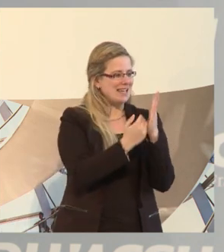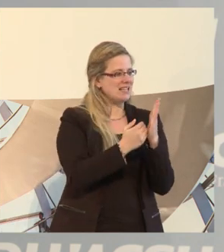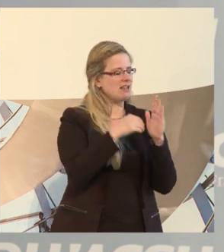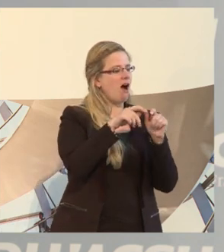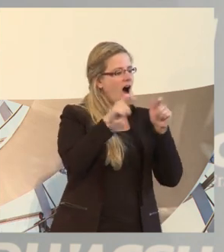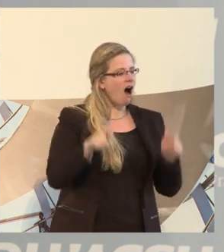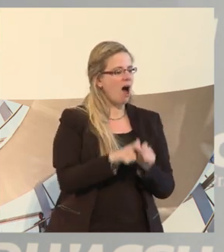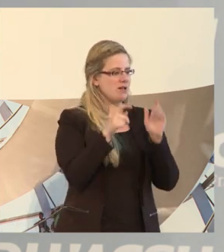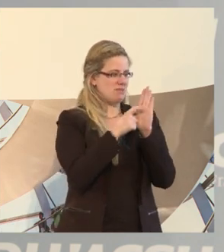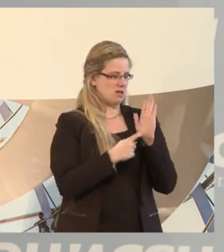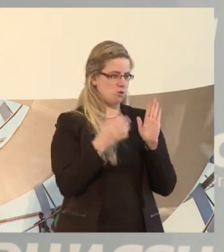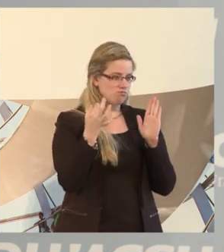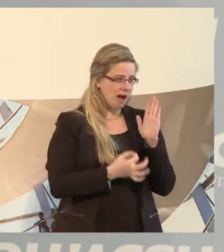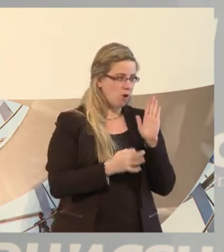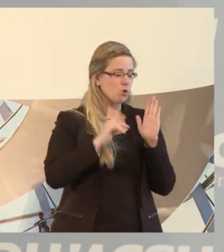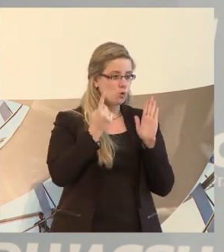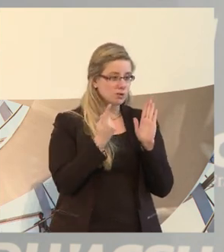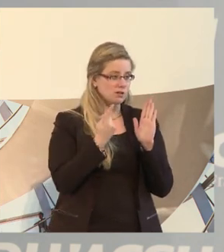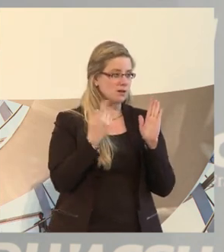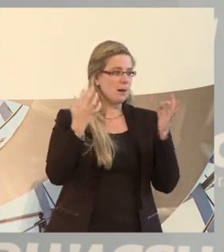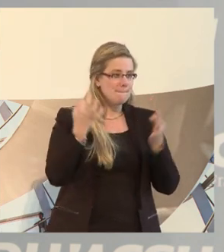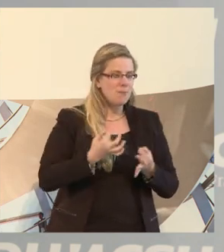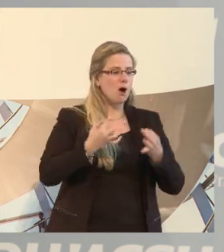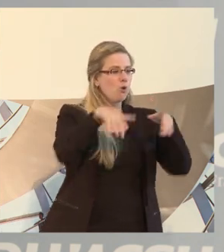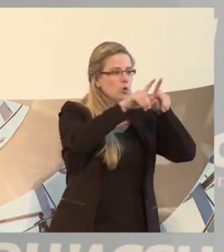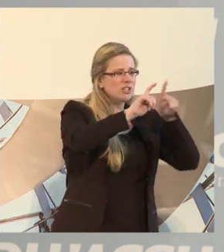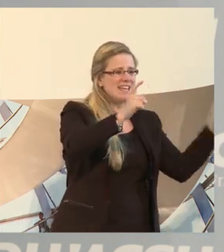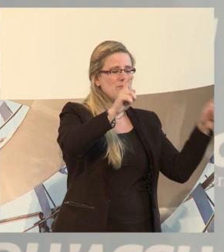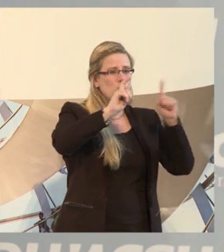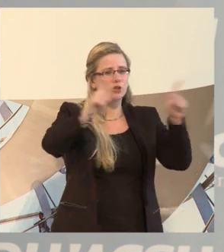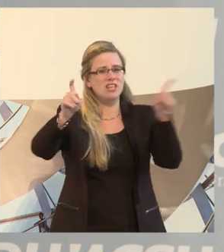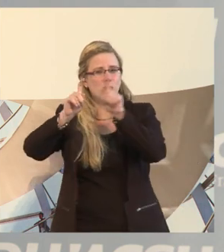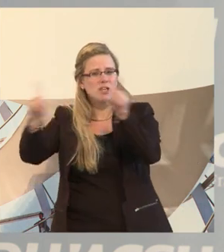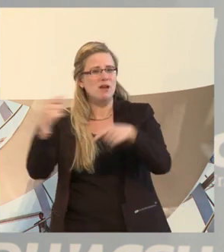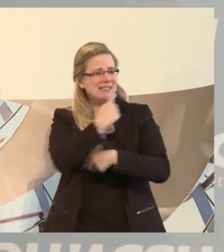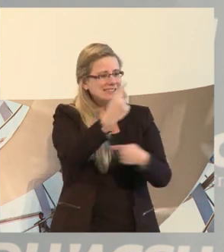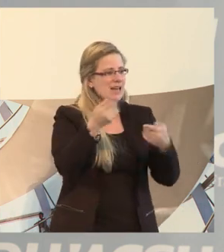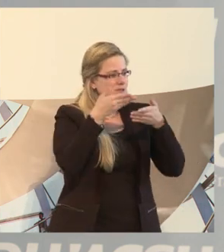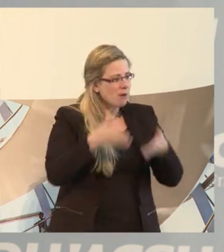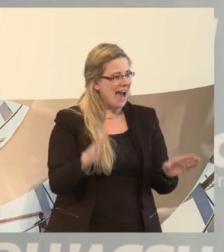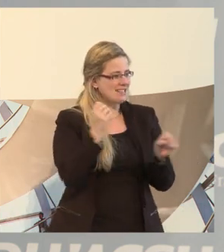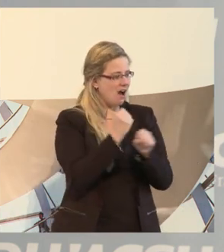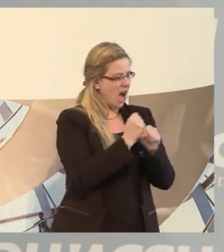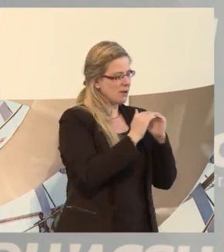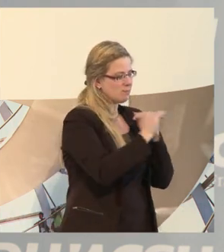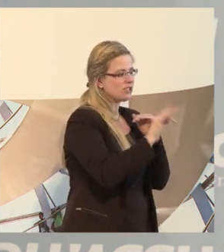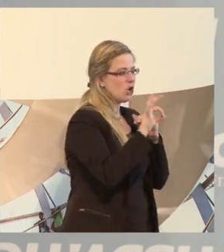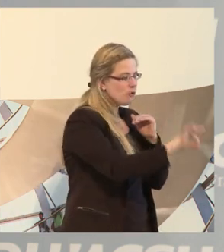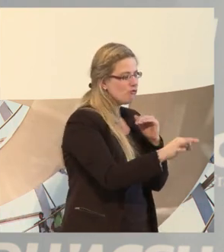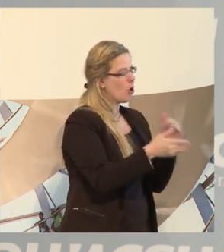zuallererst die Bereitschaft unserer Unternehmer, solche Arbeitsplätze zu schaffen. Anders wird es nicht